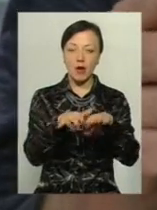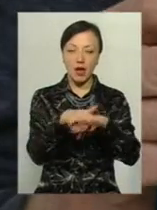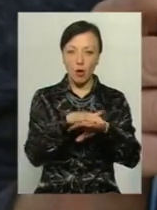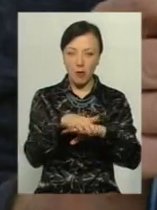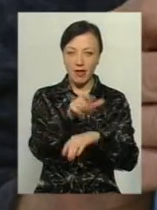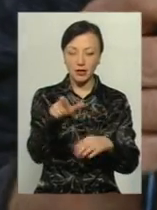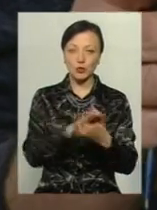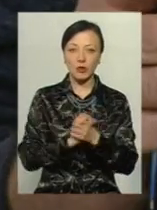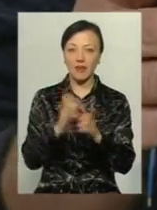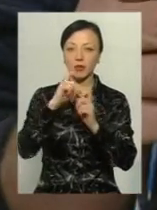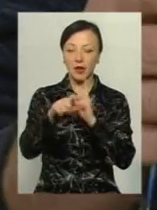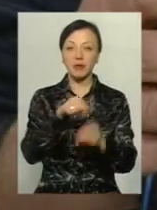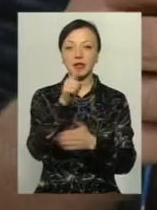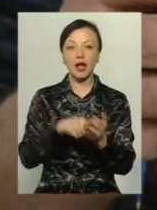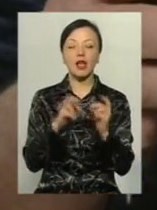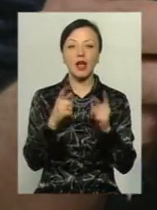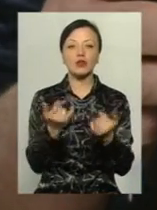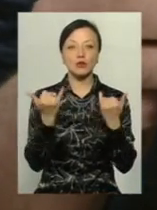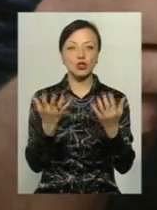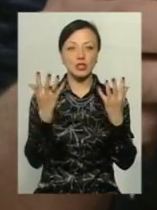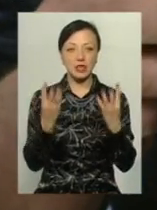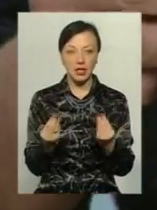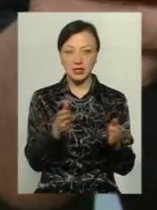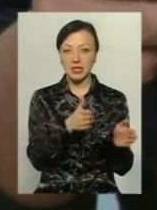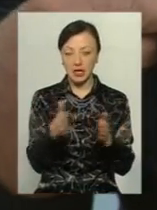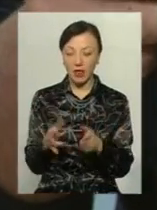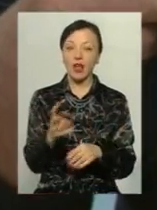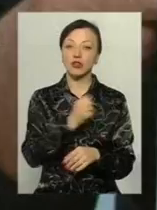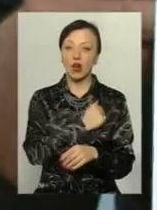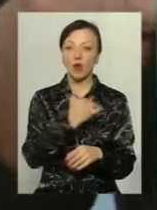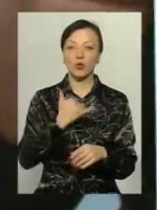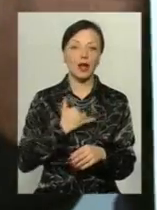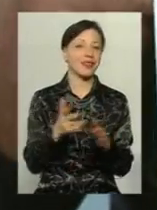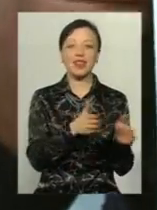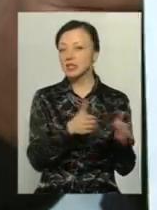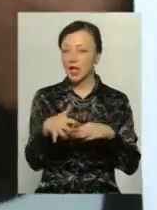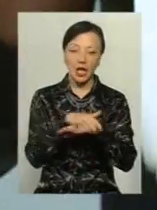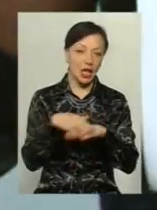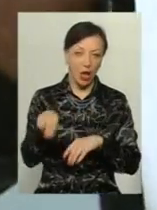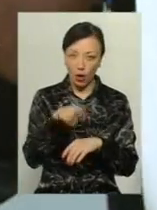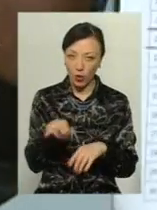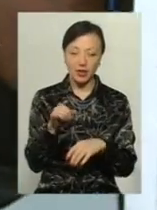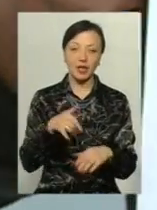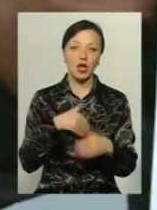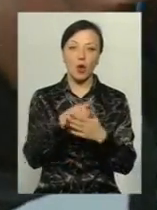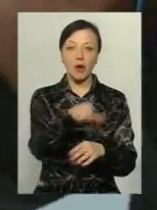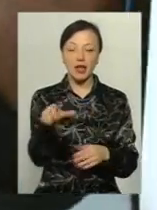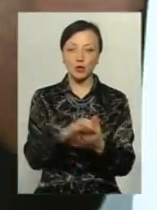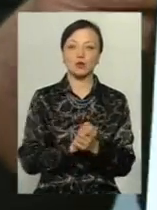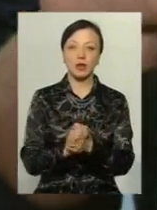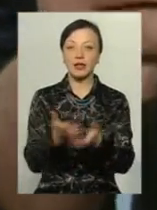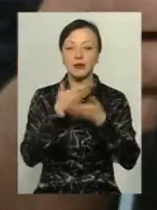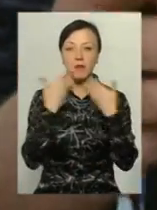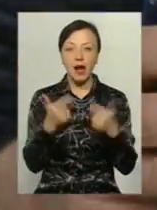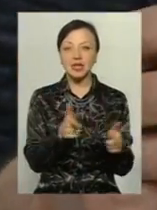Це я відповідаю на питання, наскільки воно на сьогоднішній день зріле. На жаль, в нас не зріли ні народ, ні громадянське суспільство, а тим більше